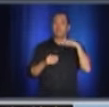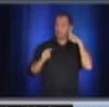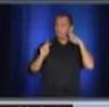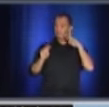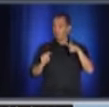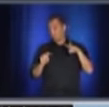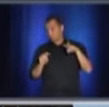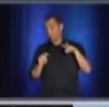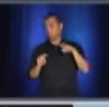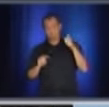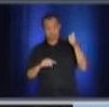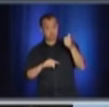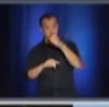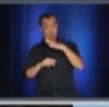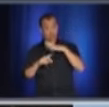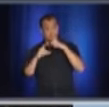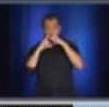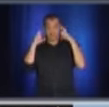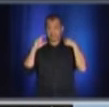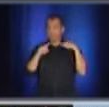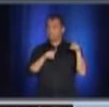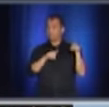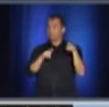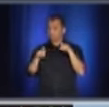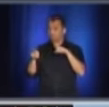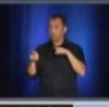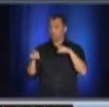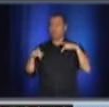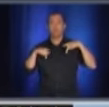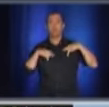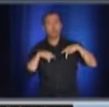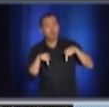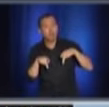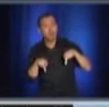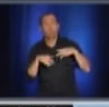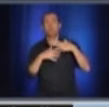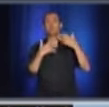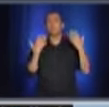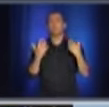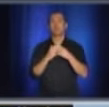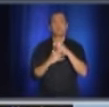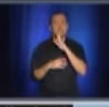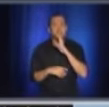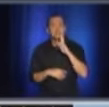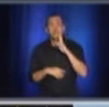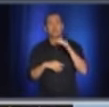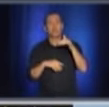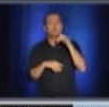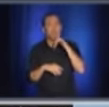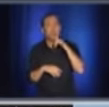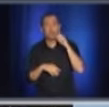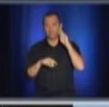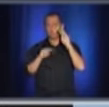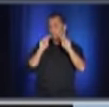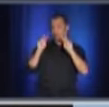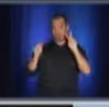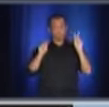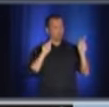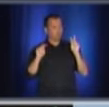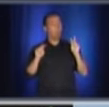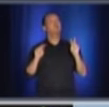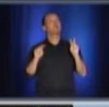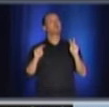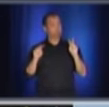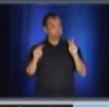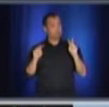chacun leur masque, mais on le voit sur la rue, on le voit dans les restaurants, on le voit dans les bars, on le voit partout. Les